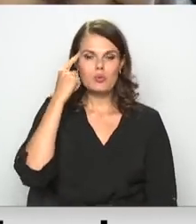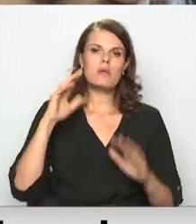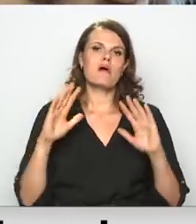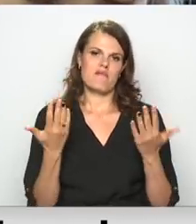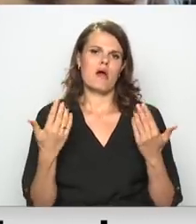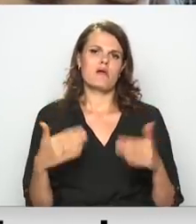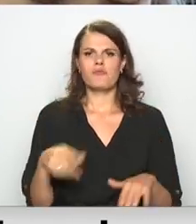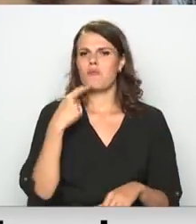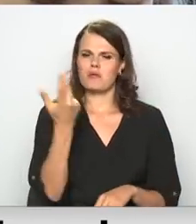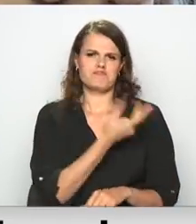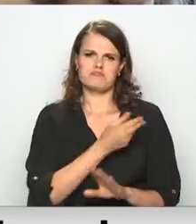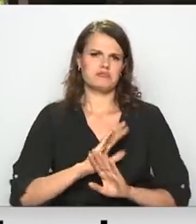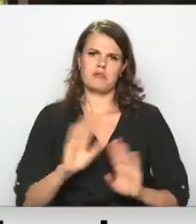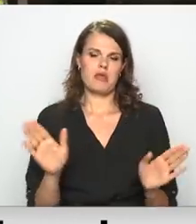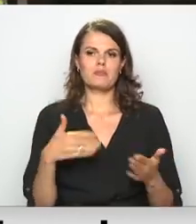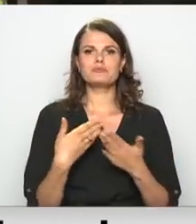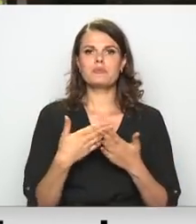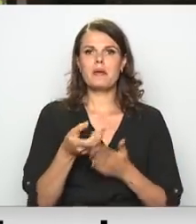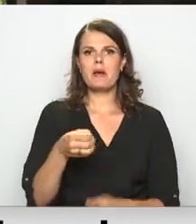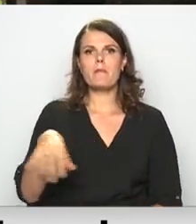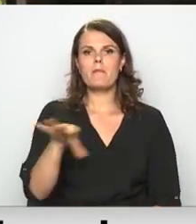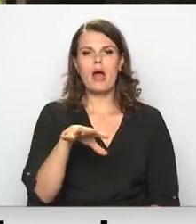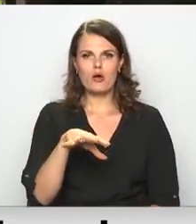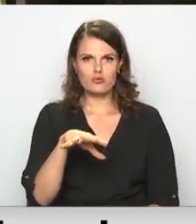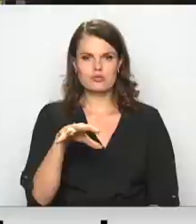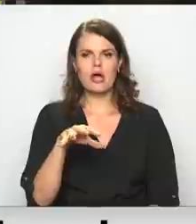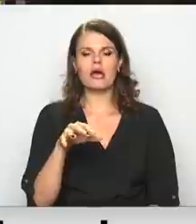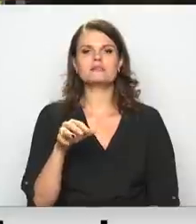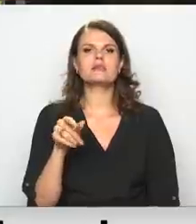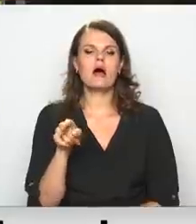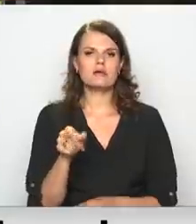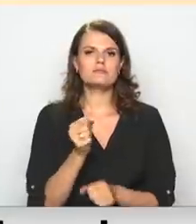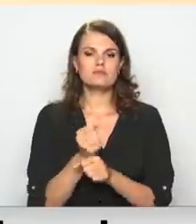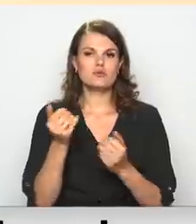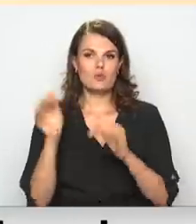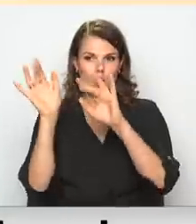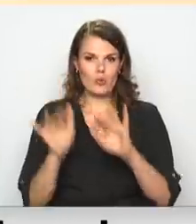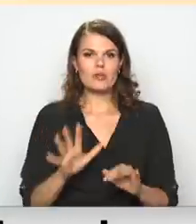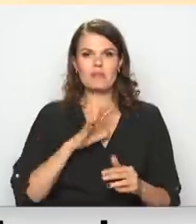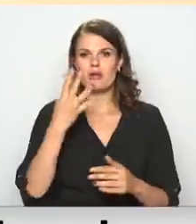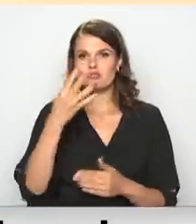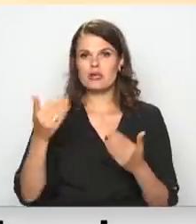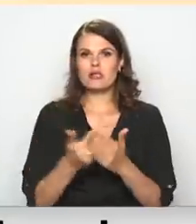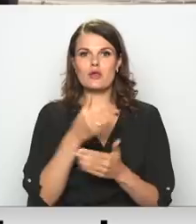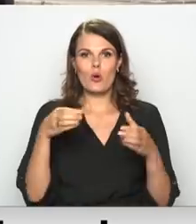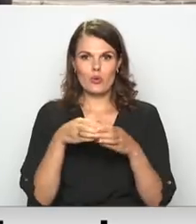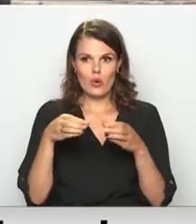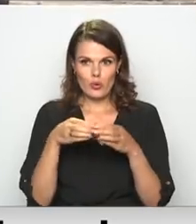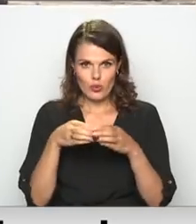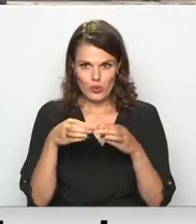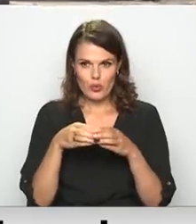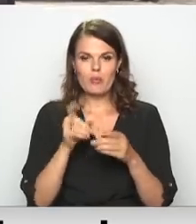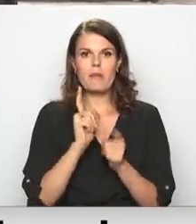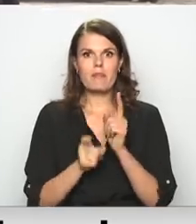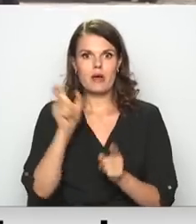ir pateikuši, ka nepotēsies. Piemēram, pirmskolas izglītības iestādē mazulītes, kas šoruden atvēr četras jaunas grupiņas un saskārās ar